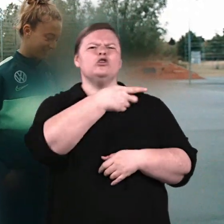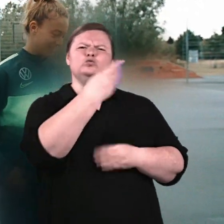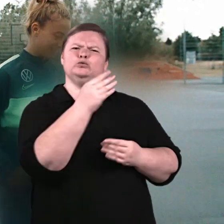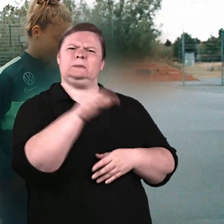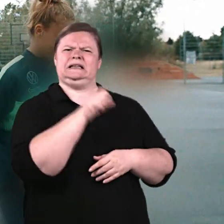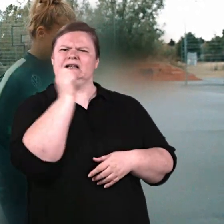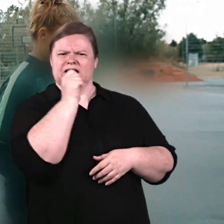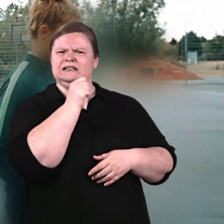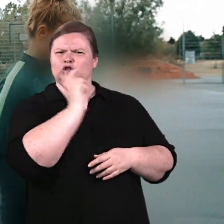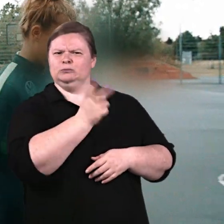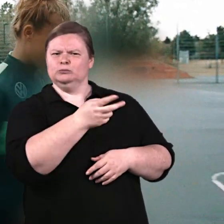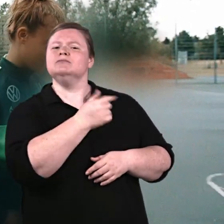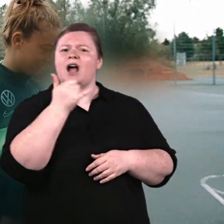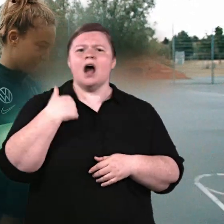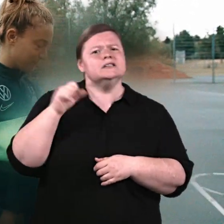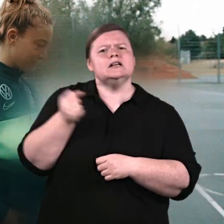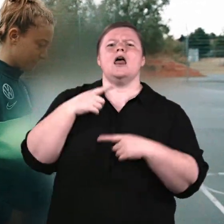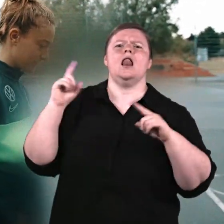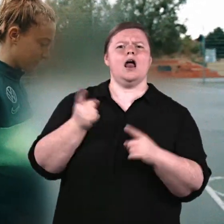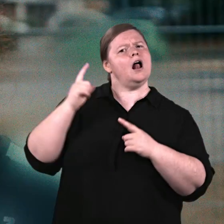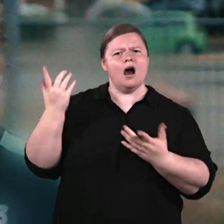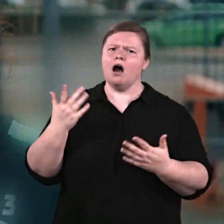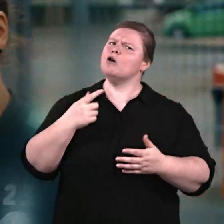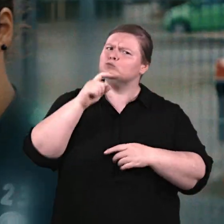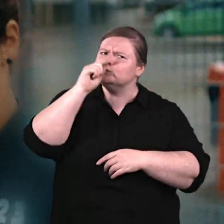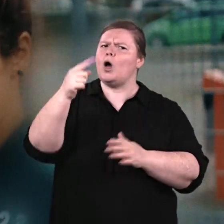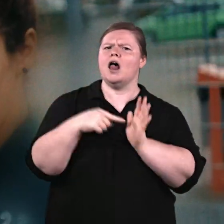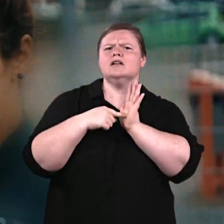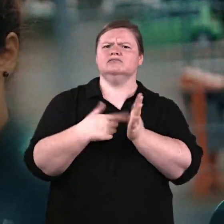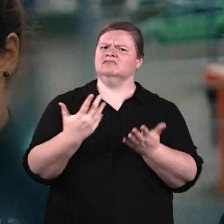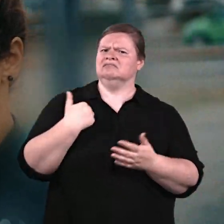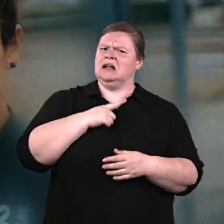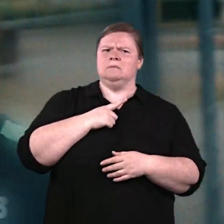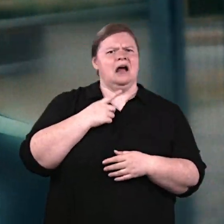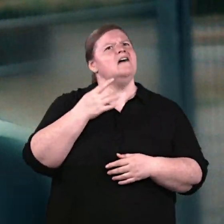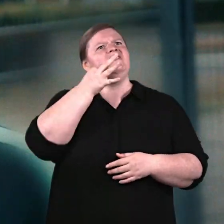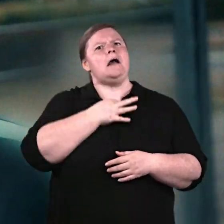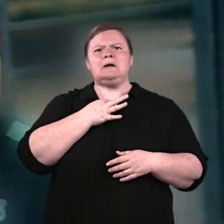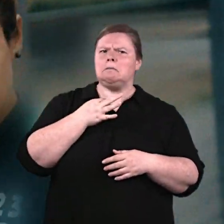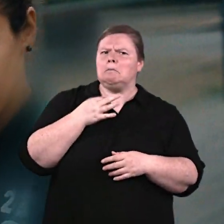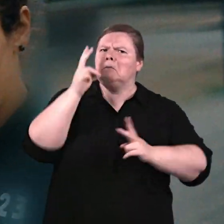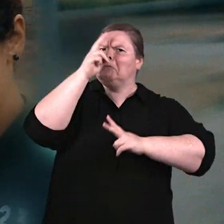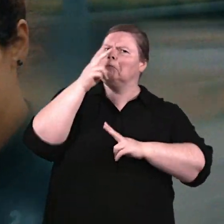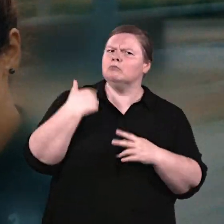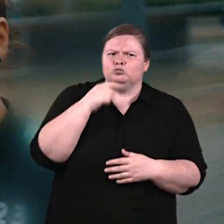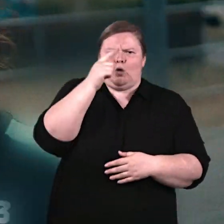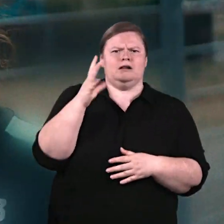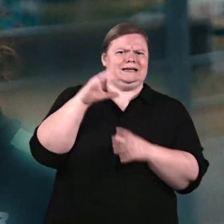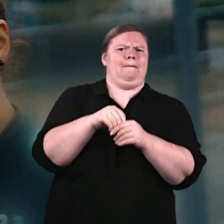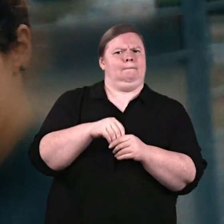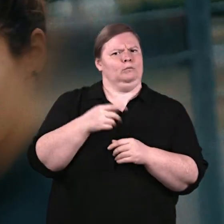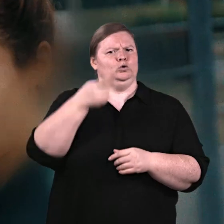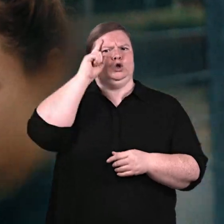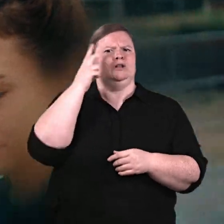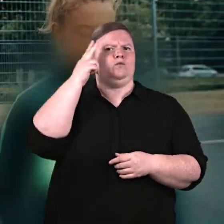voller Stolz mit. Die Frage hat sich mir nie gestellt. Ich bin stolz, Teil der deutschen